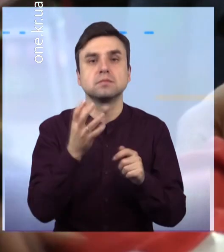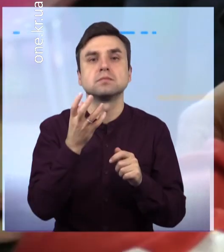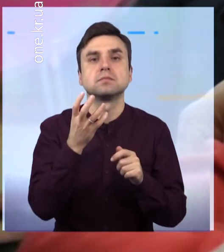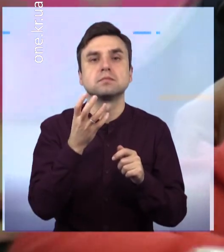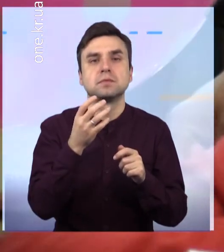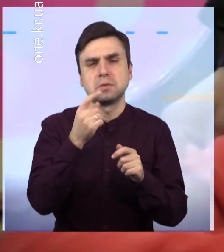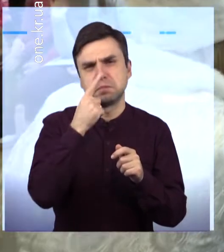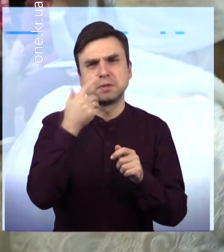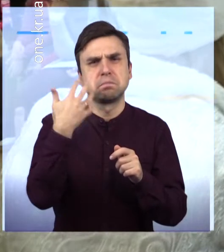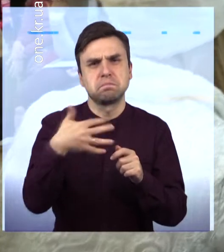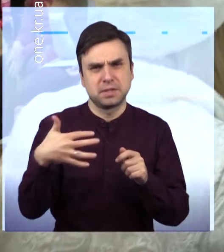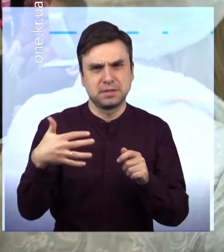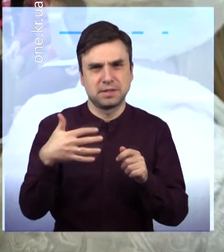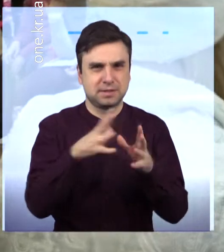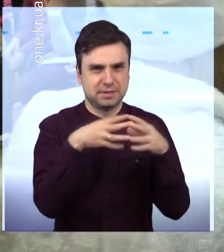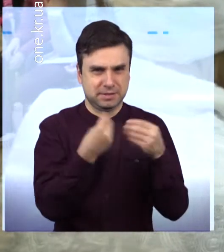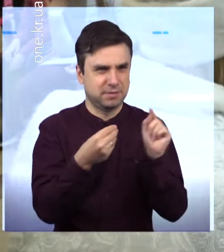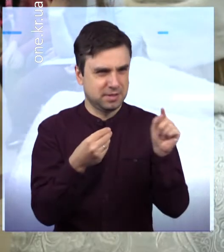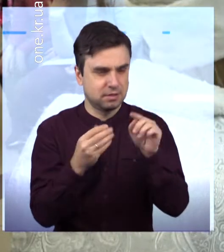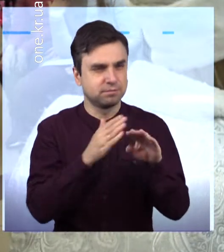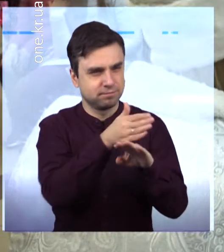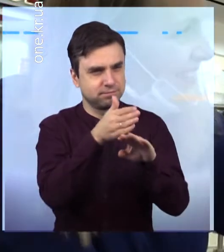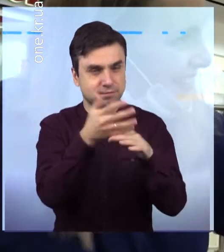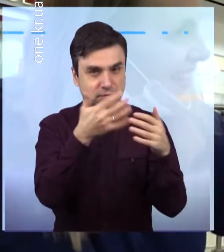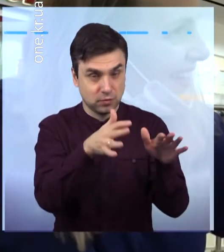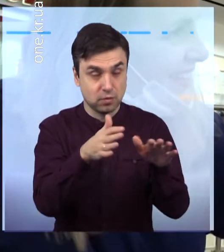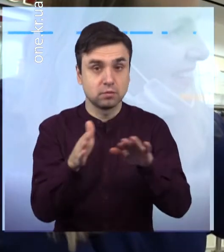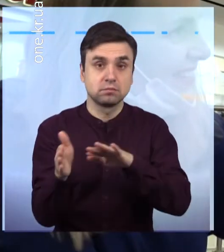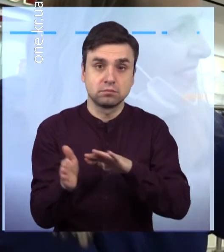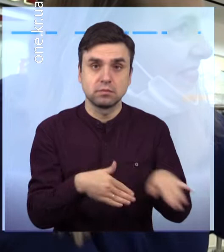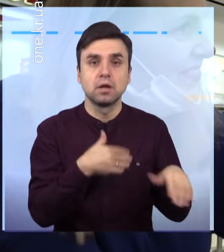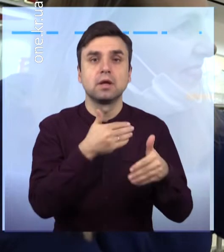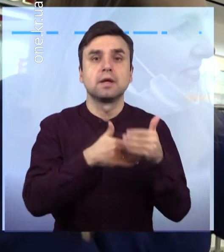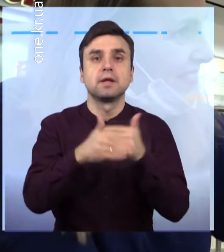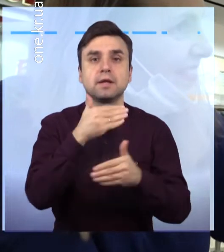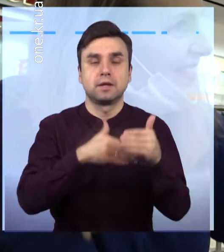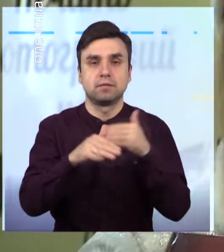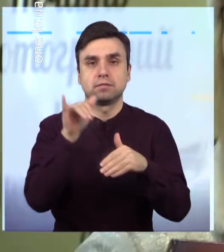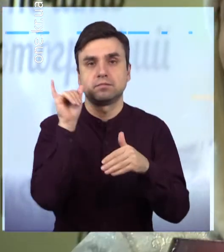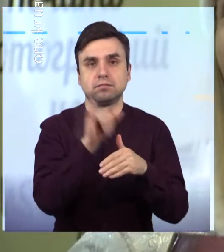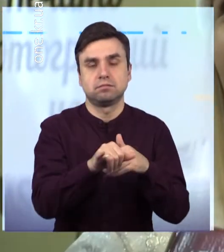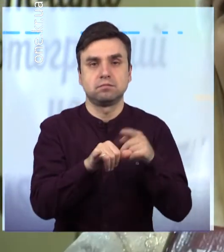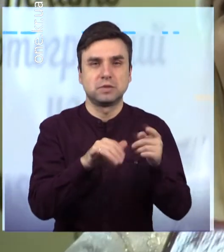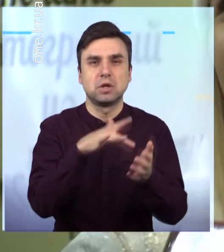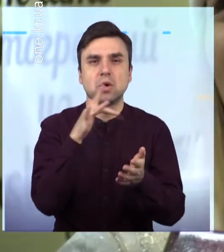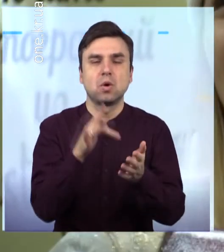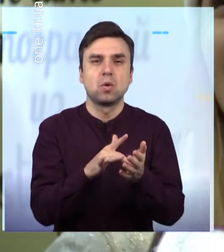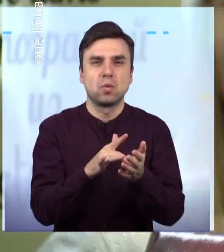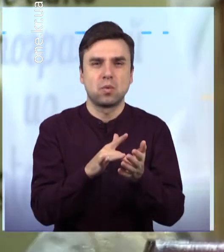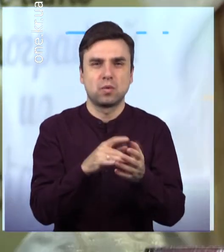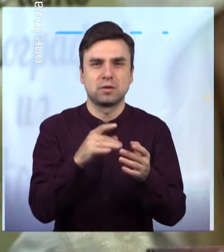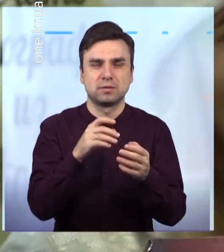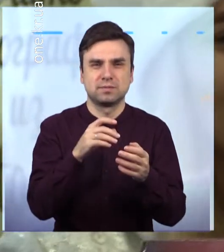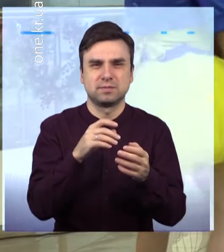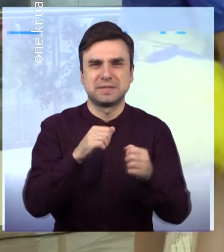діточок з інвалідністю А саме для вихованців міського реабілітаційного центру, що має ДЦП та аутизм Як-от шестирічний Сергійко